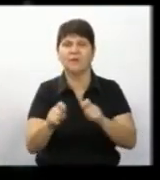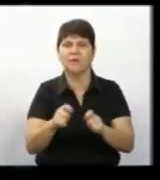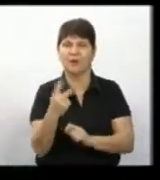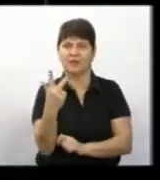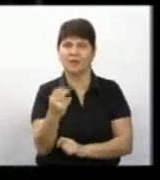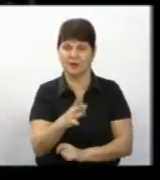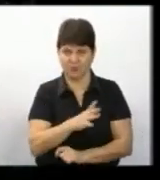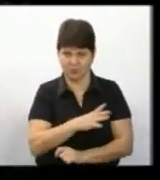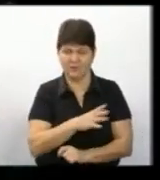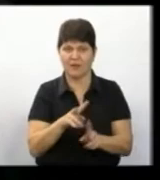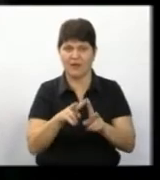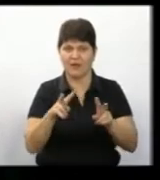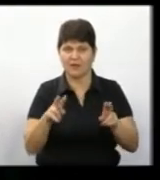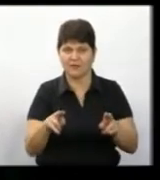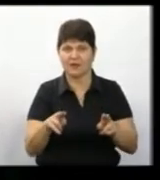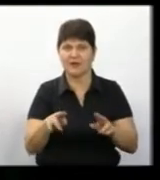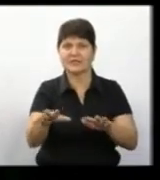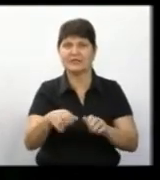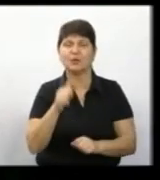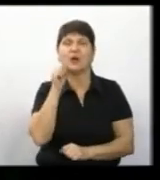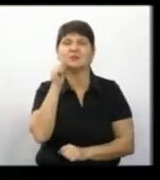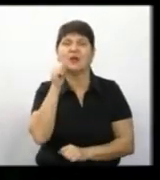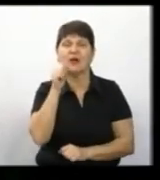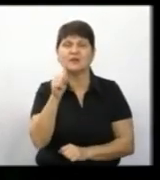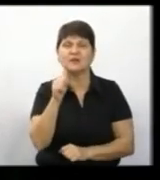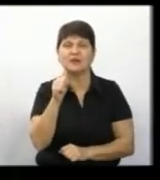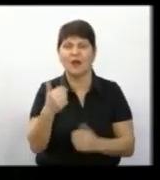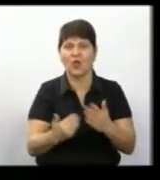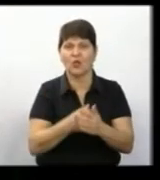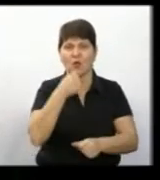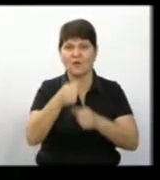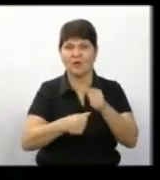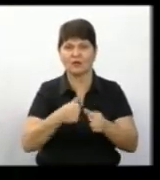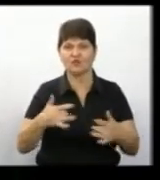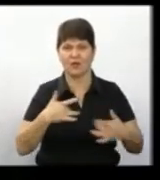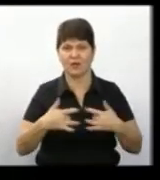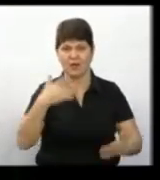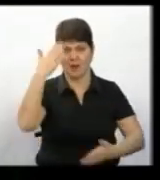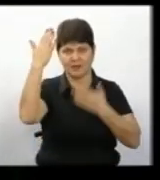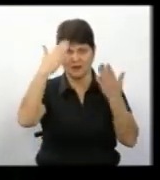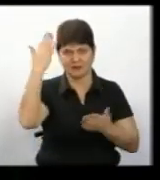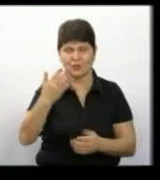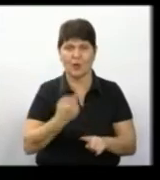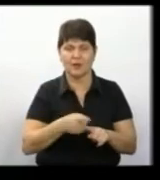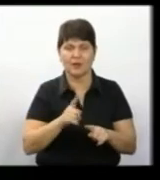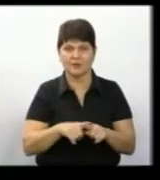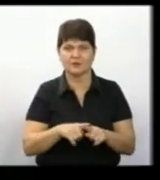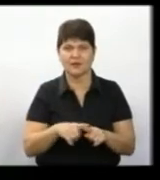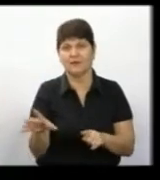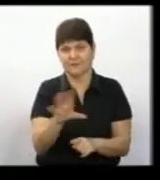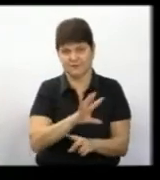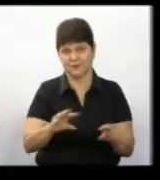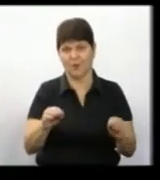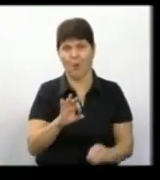Також заберуть відзавтра вже і новорічні атракціони. Це все у мене.